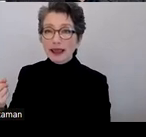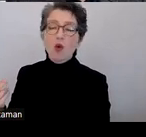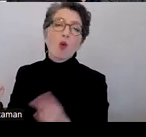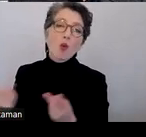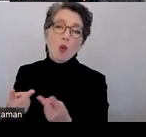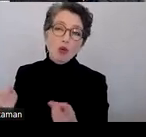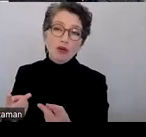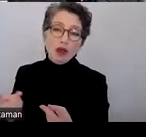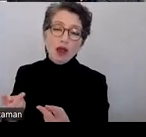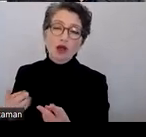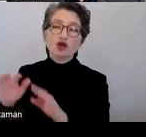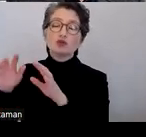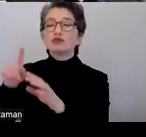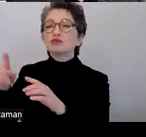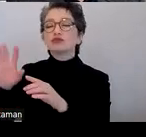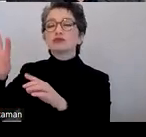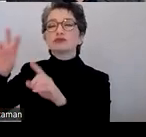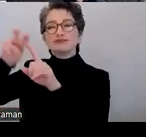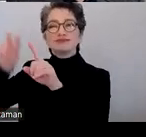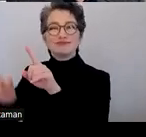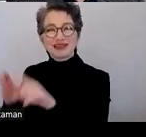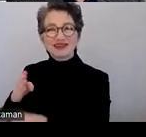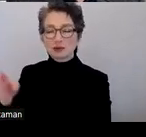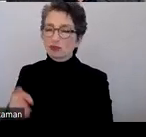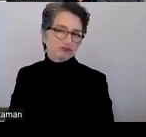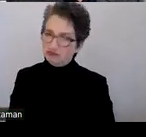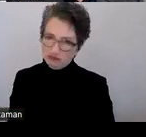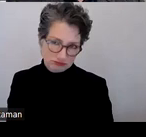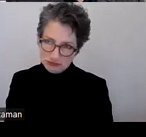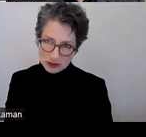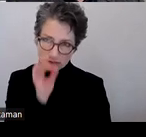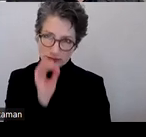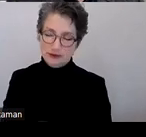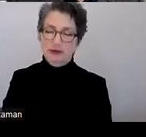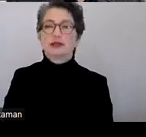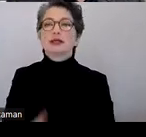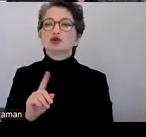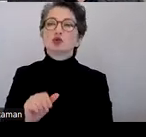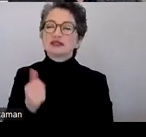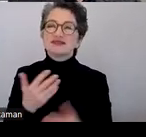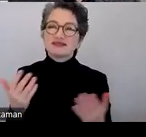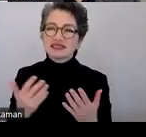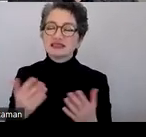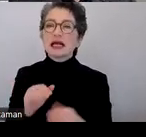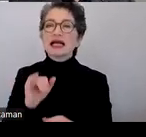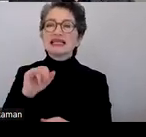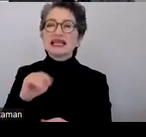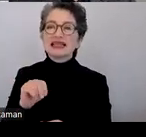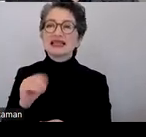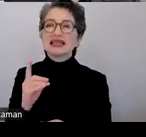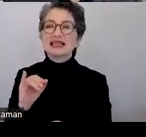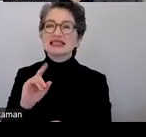über die Struktur navigieren möchte, dann kann man da nicht viel rausholen. Man muss zuerst eine sogenannte Indizierung machen, also eine